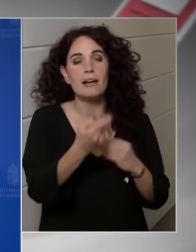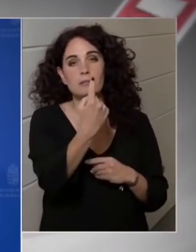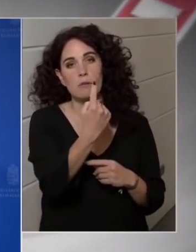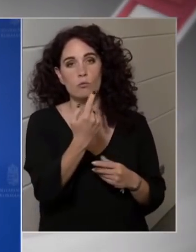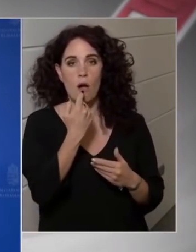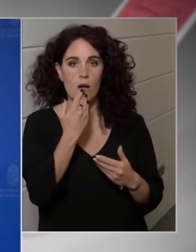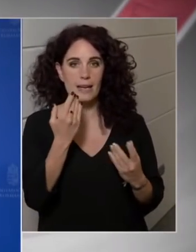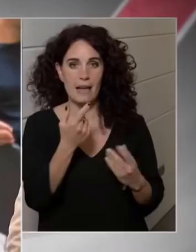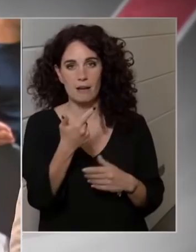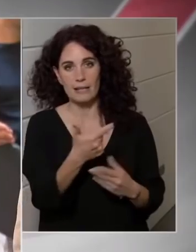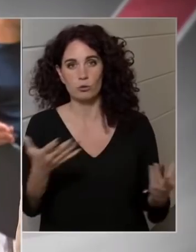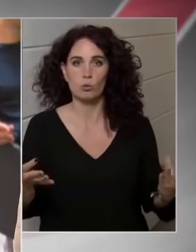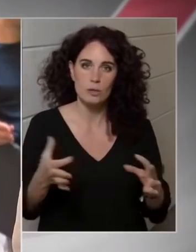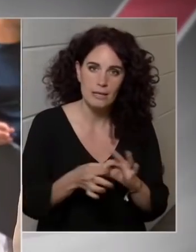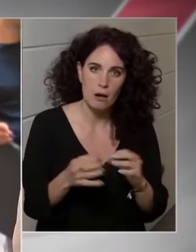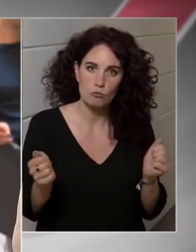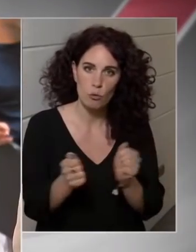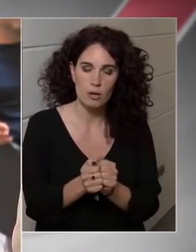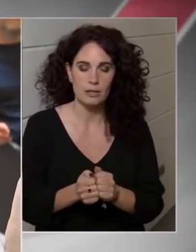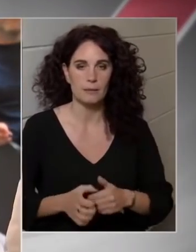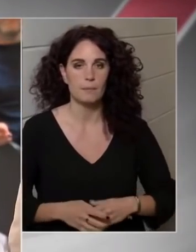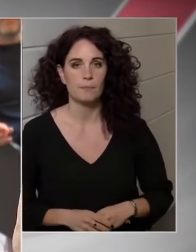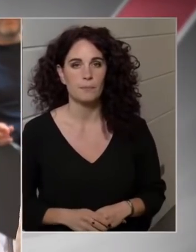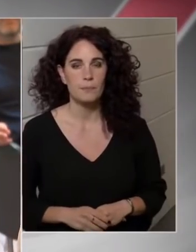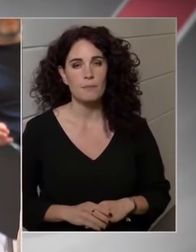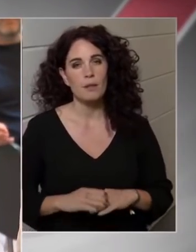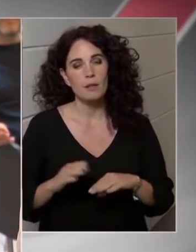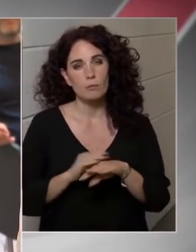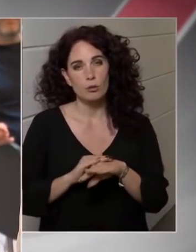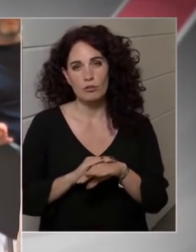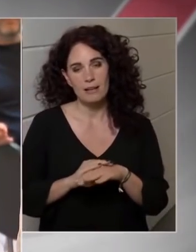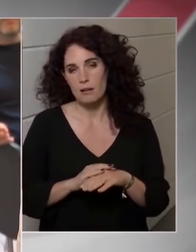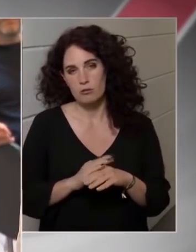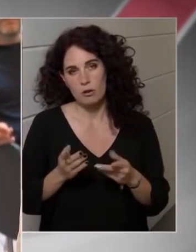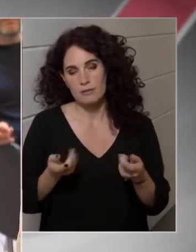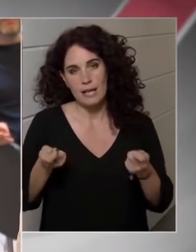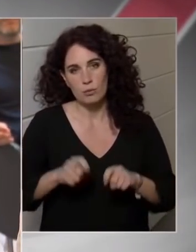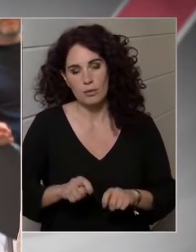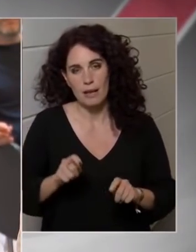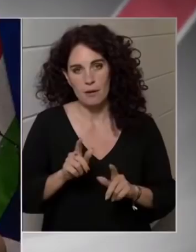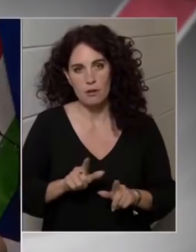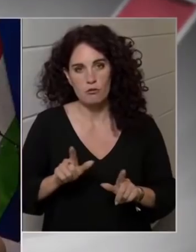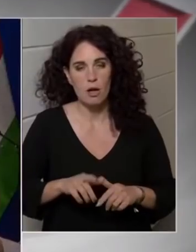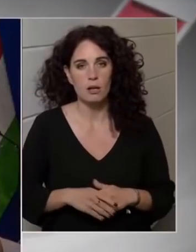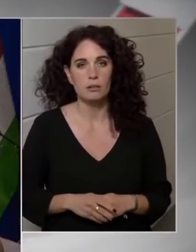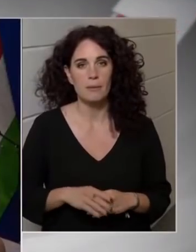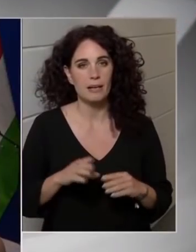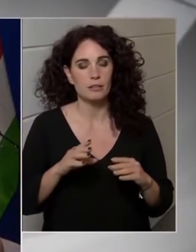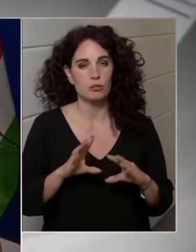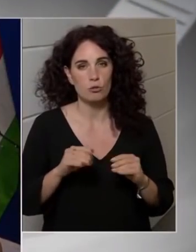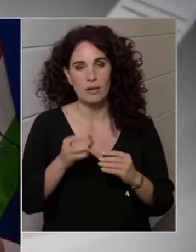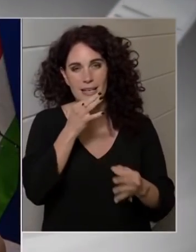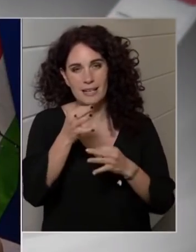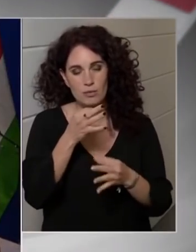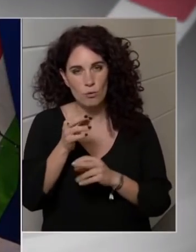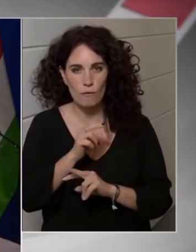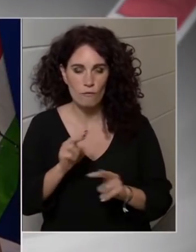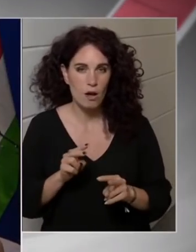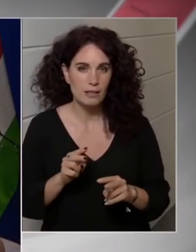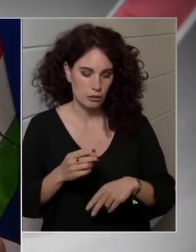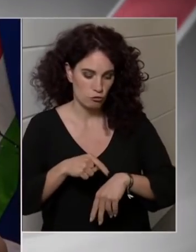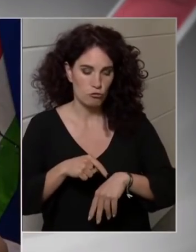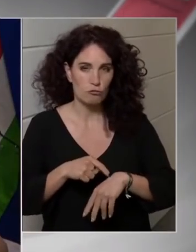jó irány. Bocsánat, muszáj, ezt tovább mennünk. Oké, még egy. Utolsó gyors, mert még nagyon sok kérdező van, és negyed óra, úgyhogy